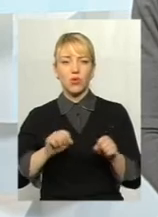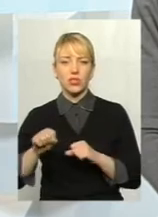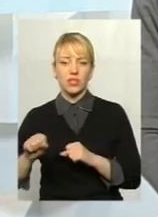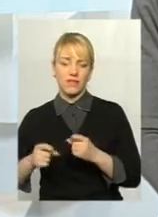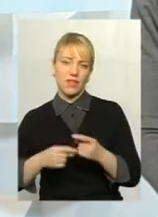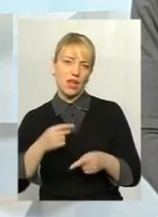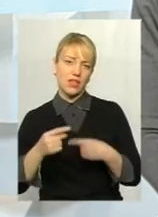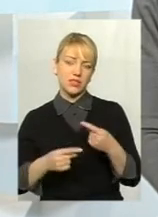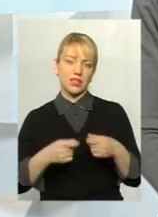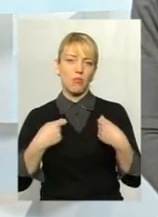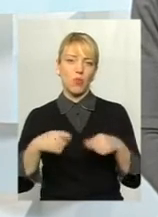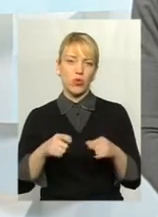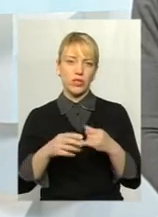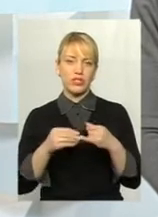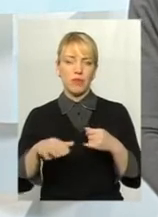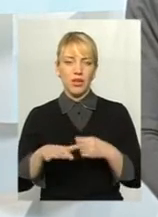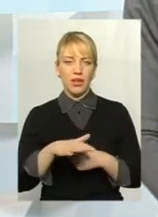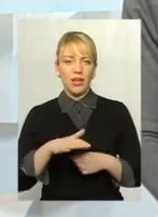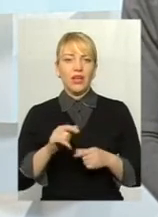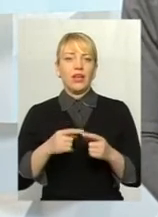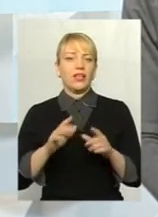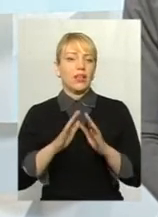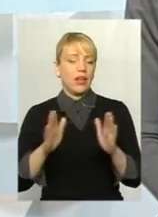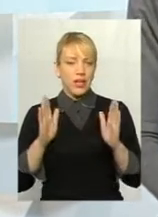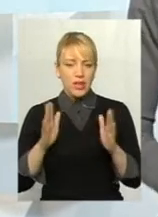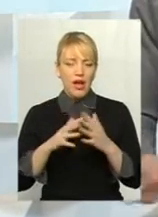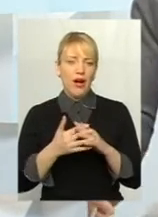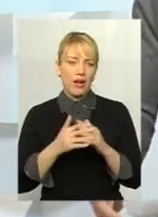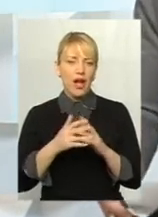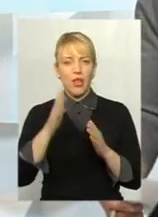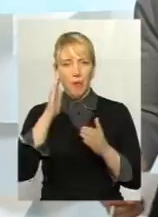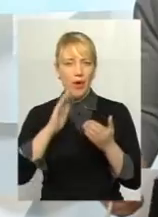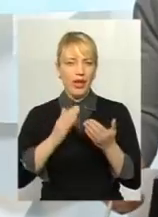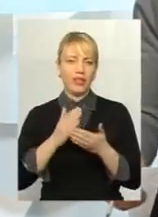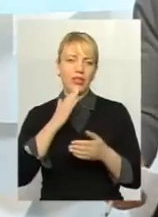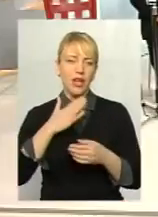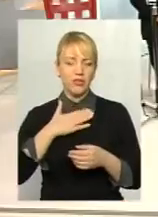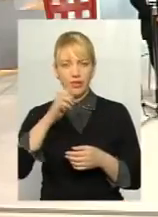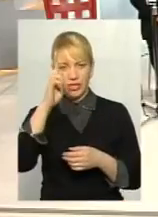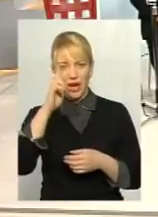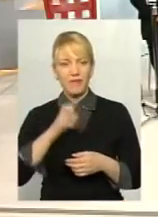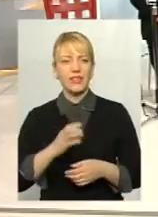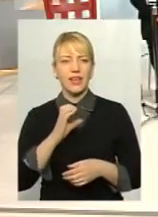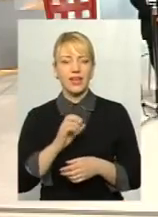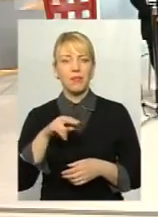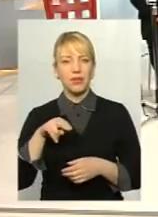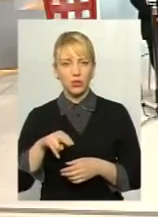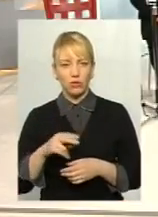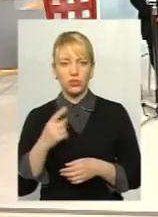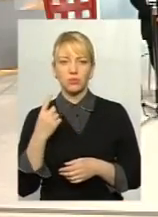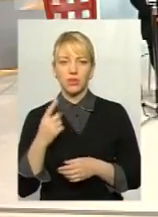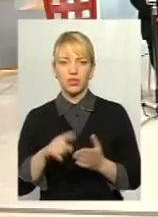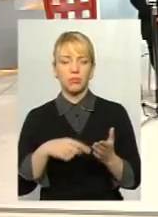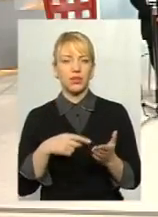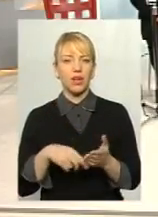наслідки продажу земель, і не лише загалом аграрної політики нашої держави. Отже, Сергій Петрович, перше питання все-таки до